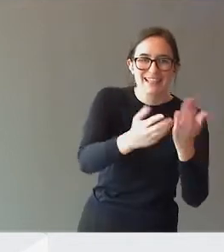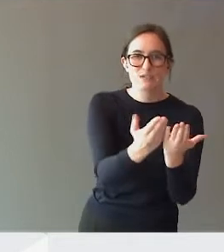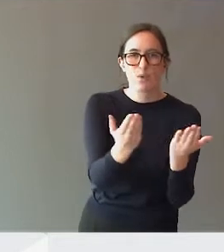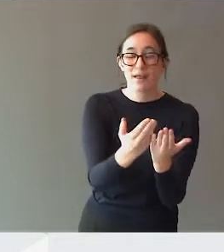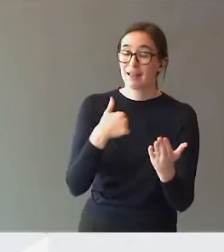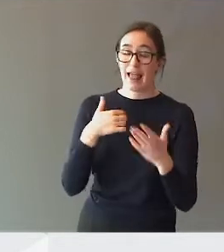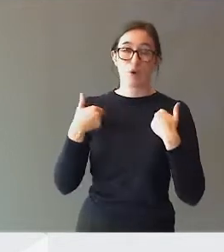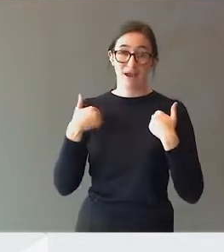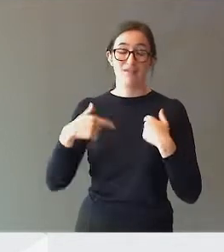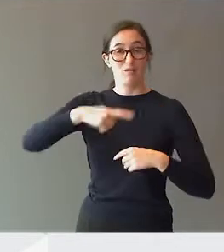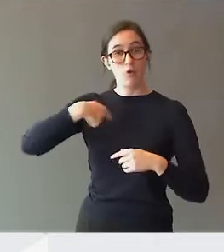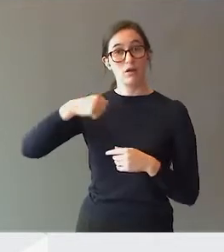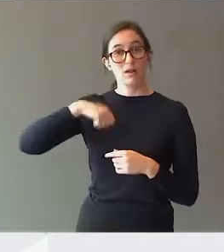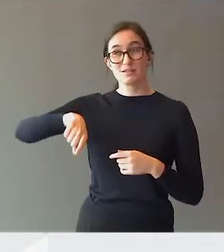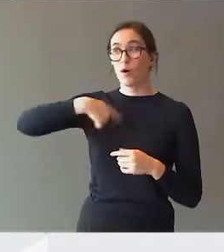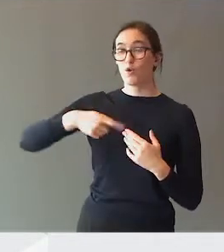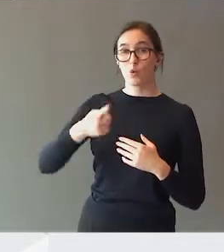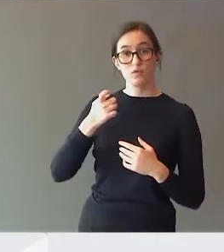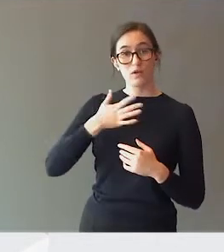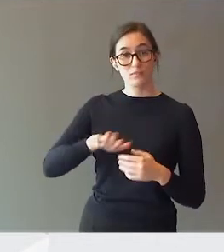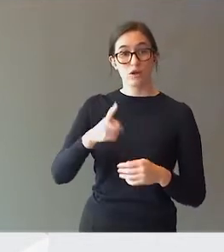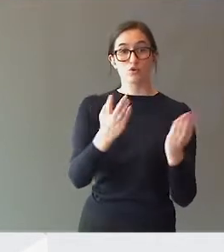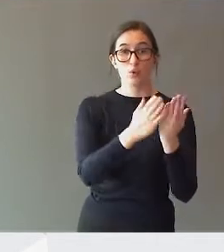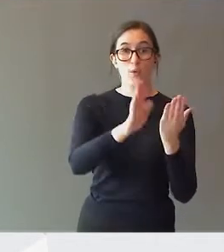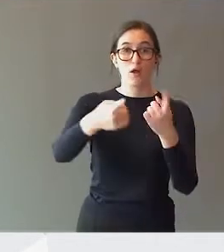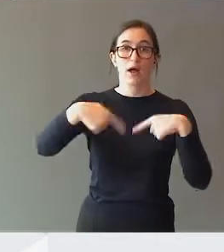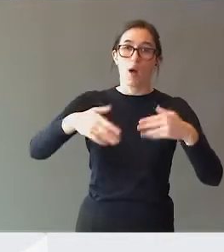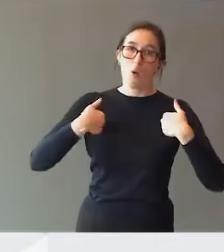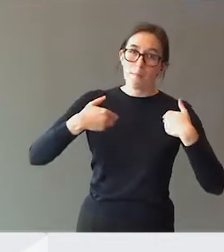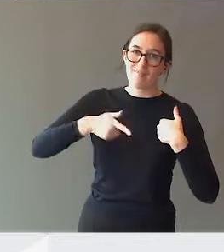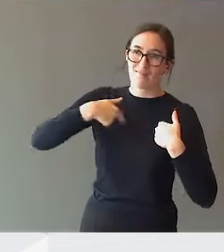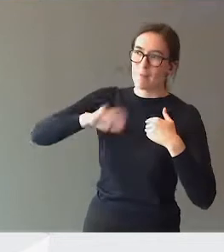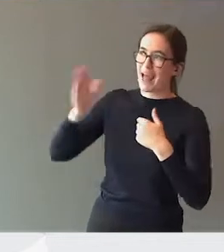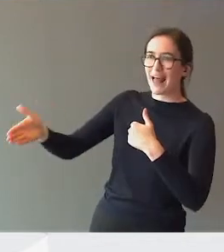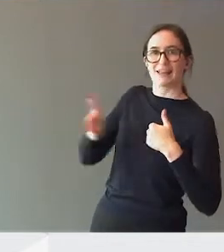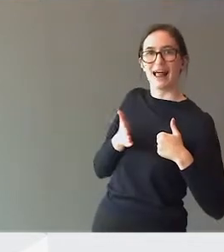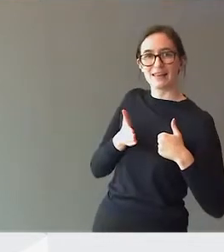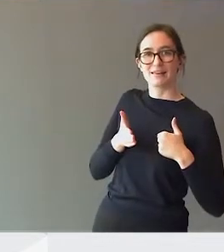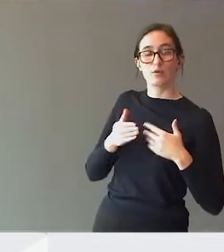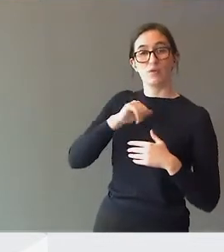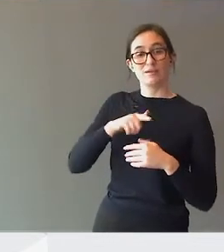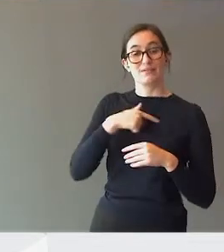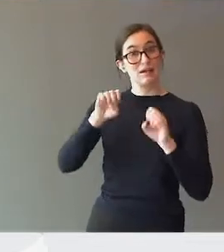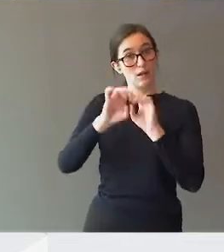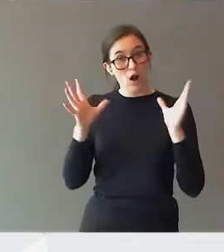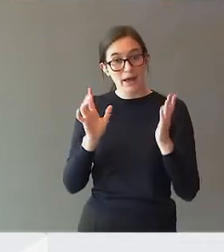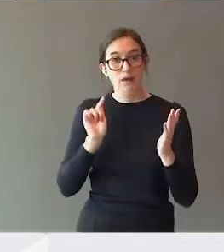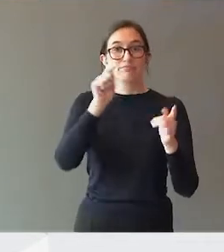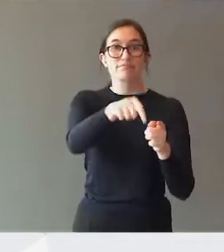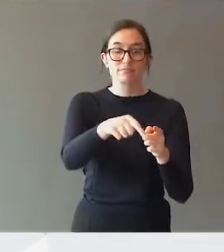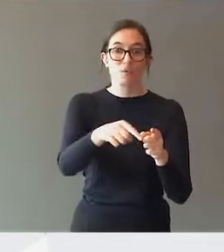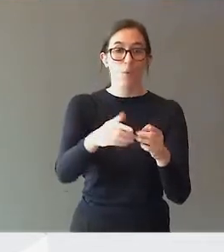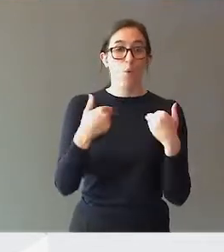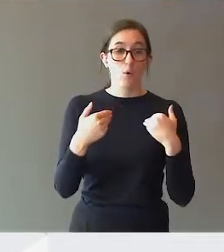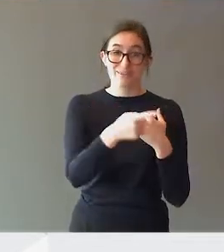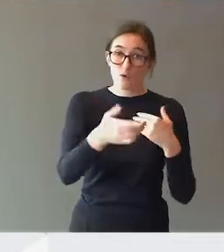utfordring er å bli opplevd som tettere på av skole og barnehage. Og hvis vi klarer å være der sånn at de opplever at de